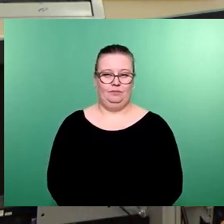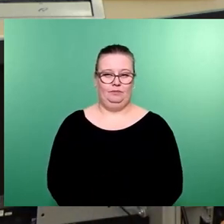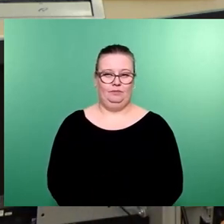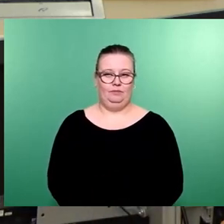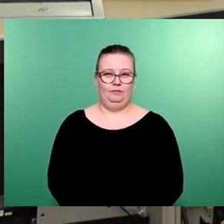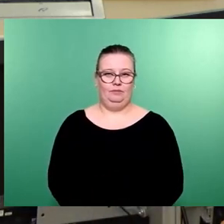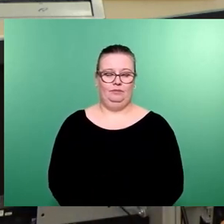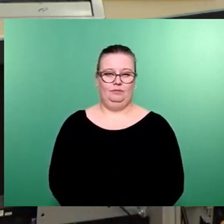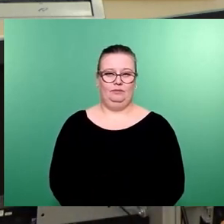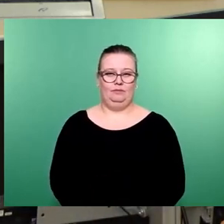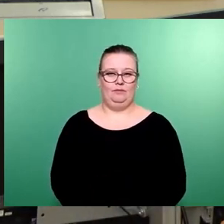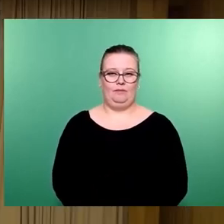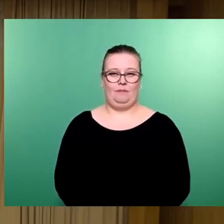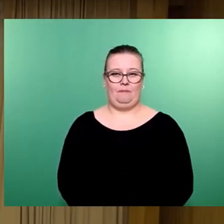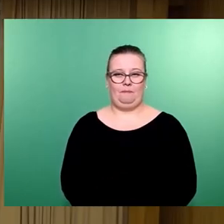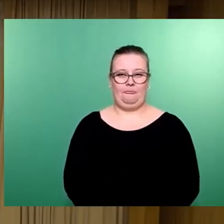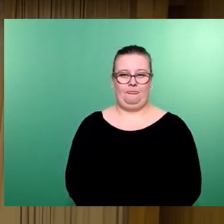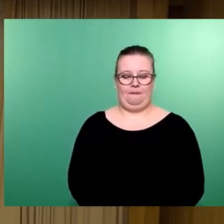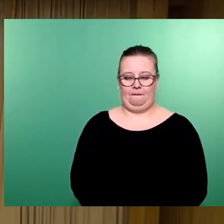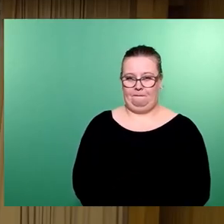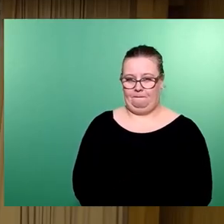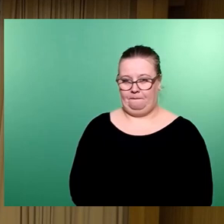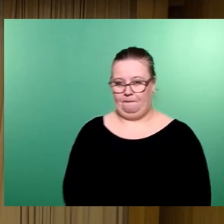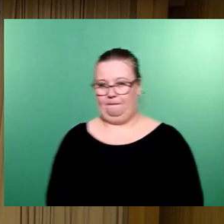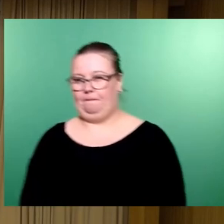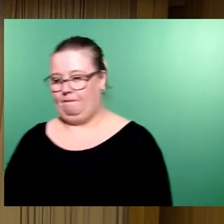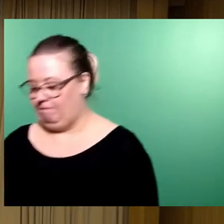So, ein nächster Redner, Herr Wirtz, dann Frau Wagner.